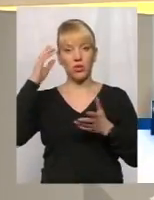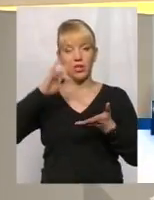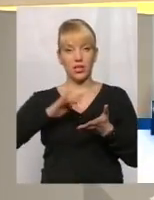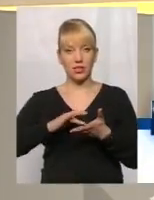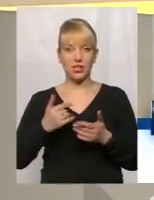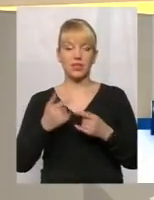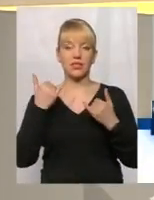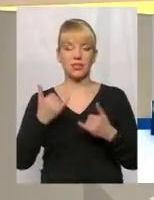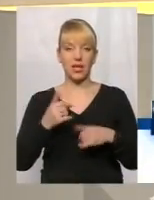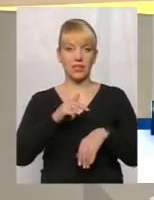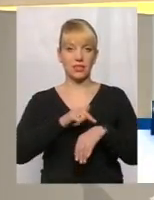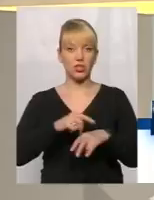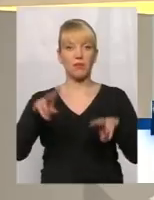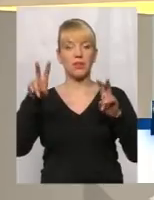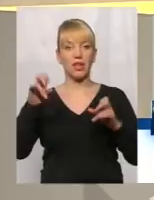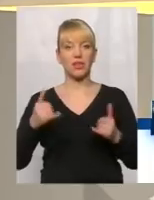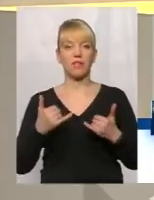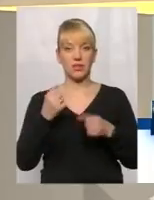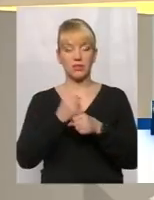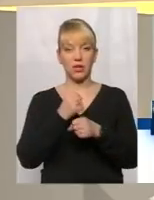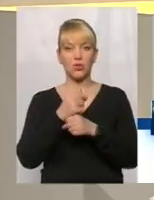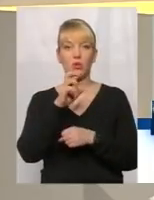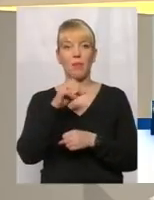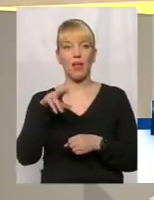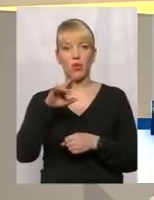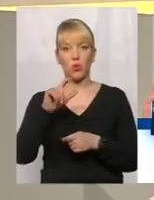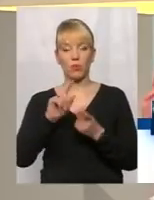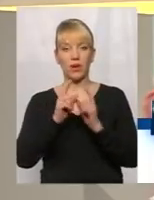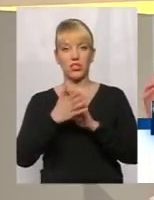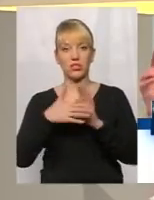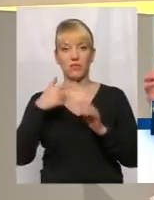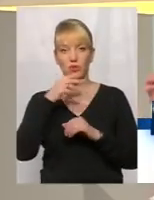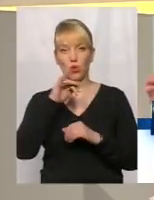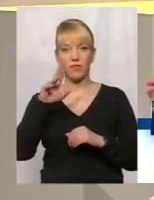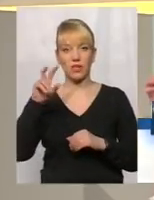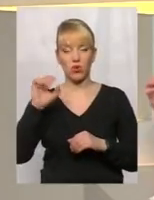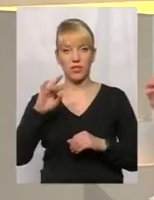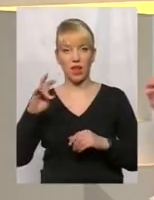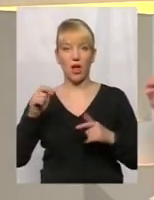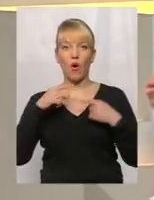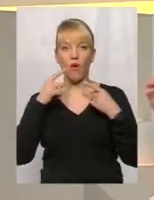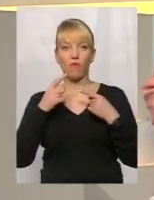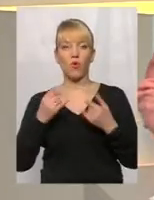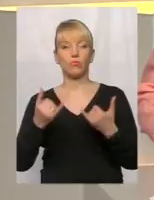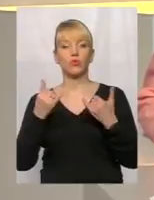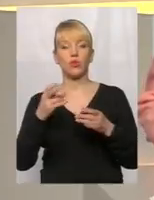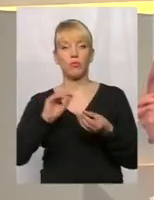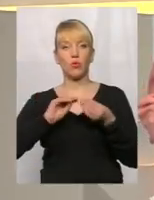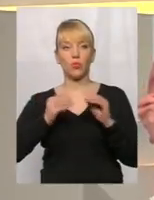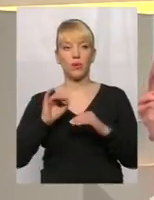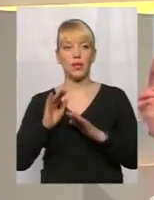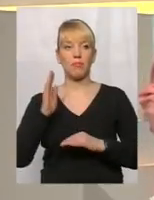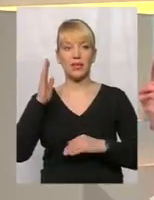прямому ефірі тема. Я Анна Бендюх, переклад на жестову мову Оксани Фіновської. І нині ми говоримо про проблеми та